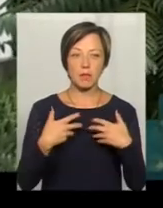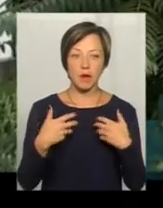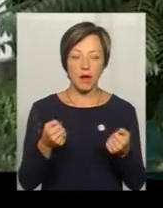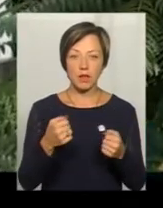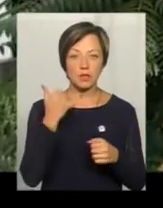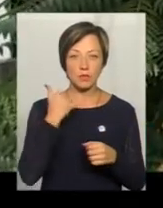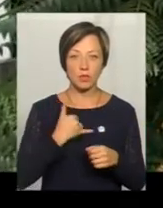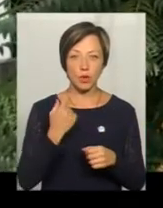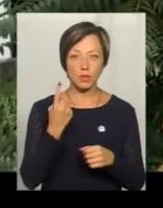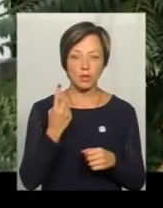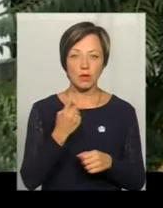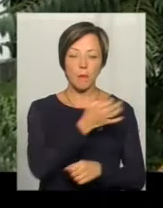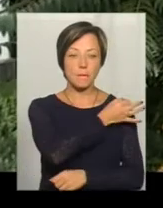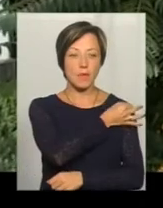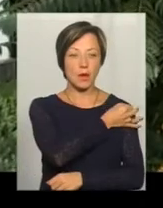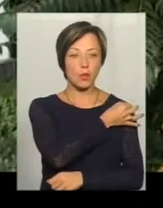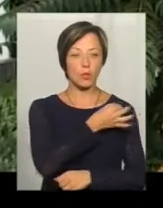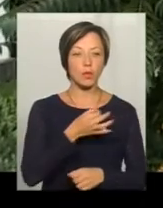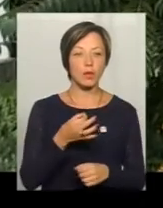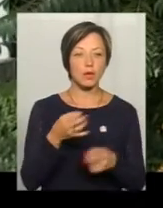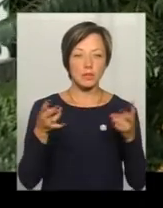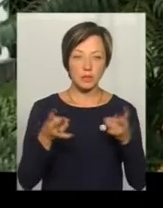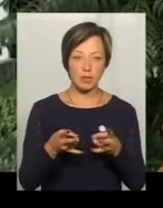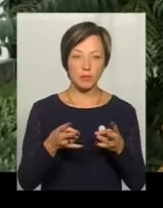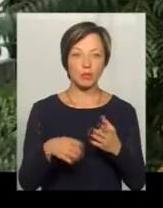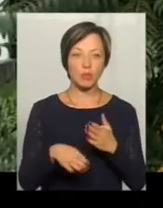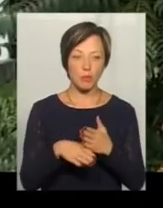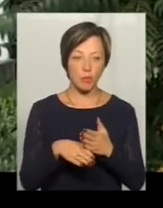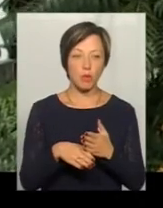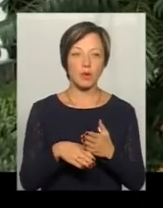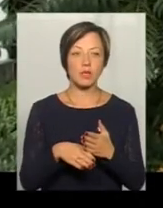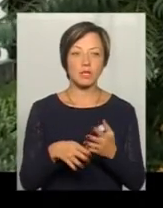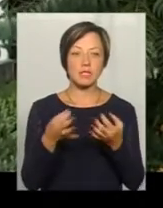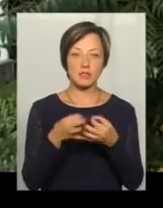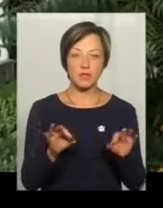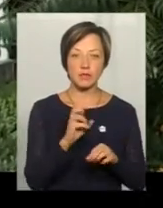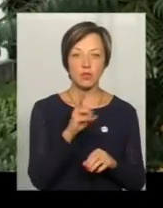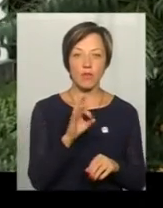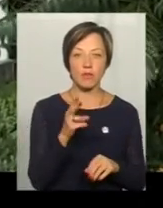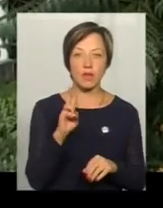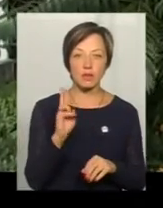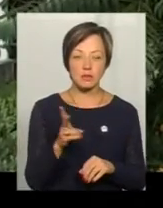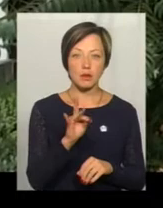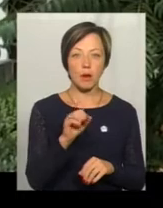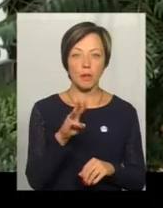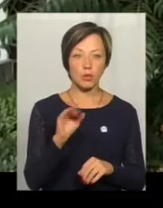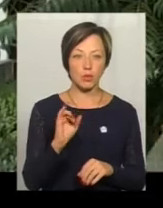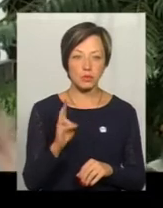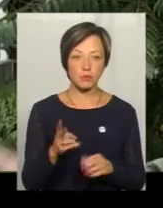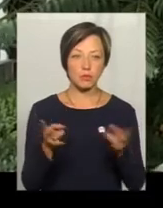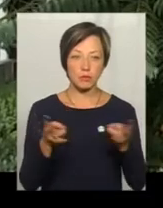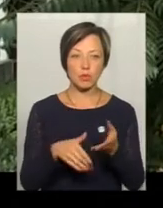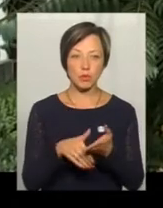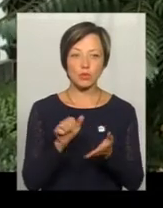А потім один майор, говорив, потрібна допомога, якраз звільнення Слов'янська, Краматорська, потрібна допомога. З